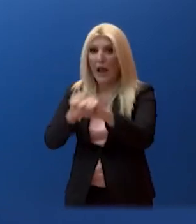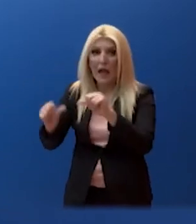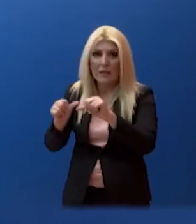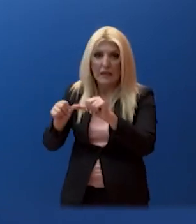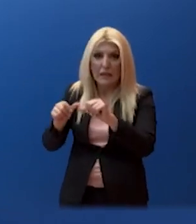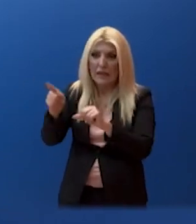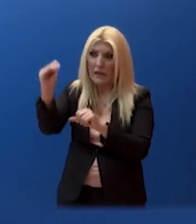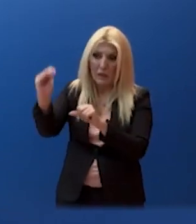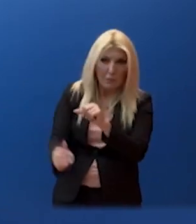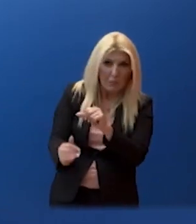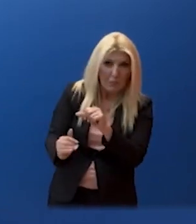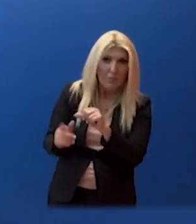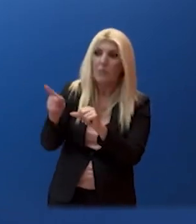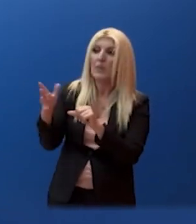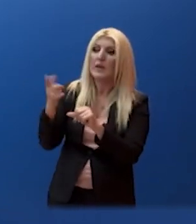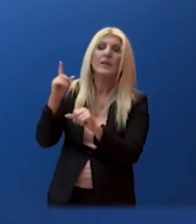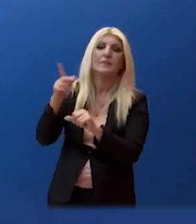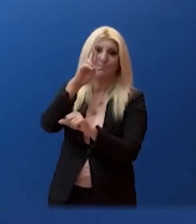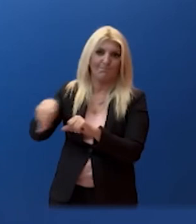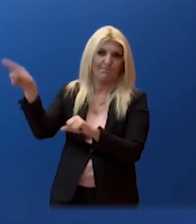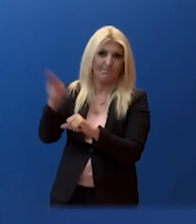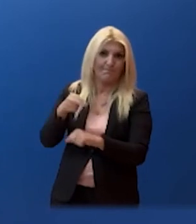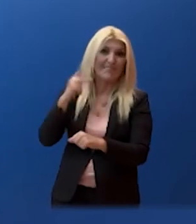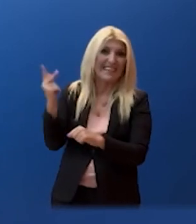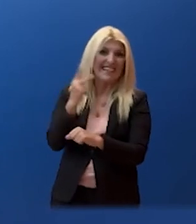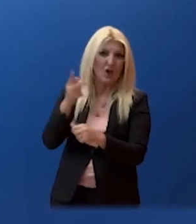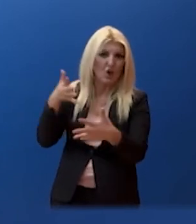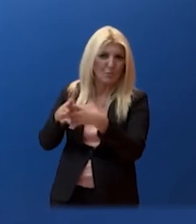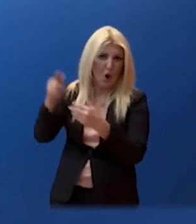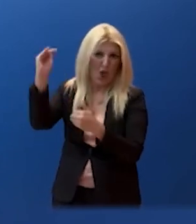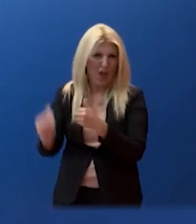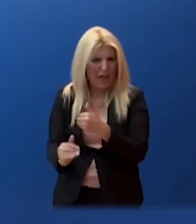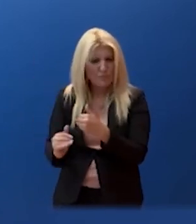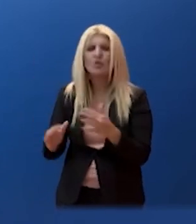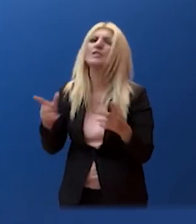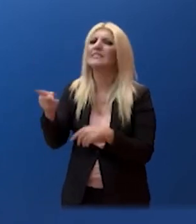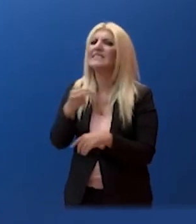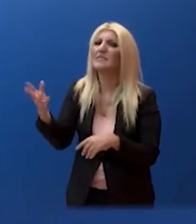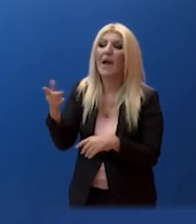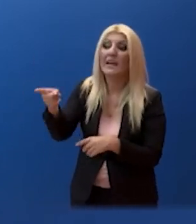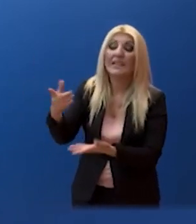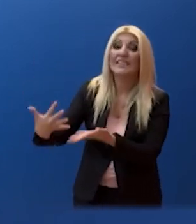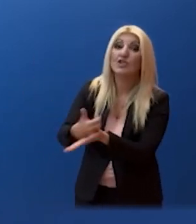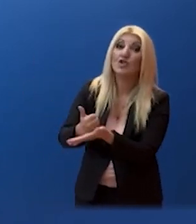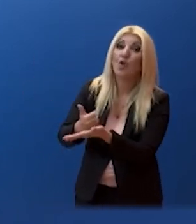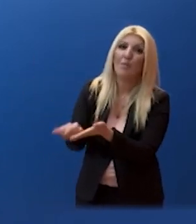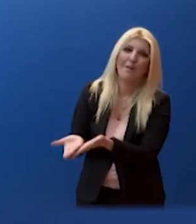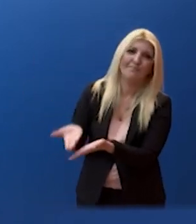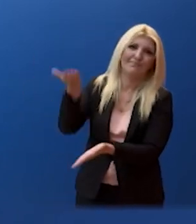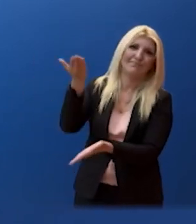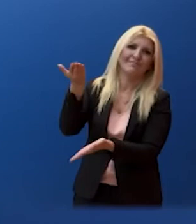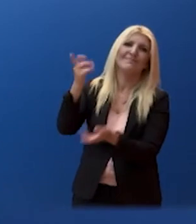εισοδήματά του και την περιουσιακή του κατάσταση. Αν έχει αλλάξει αυτή, φυσικά, και έχει ανέβει από τα κριτήρια τα οποία έθετε η υπουργική απόφαση,